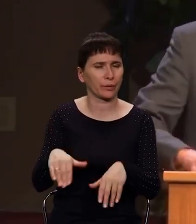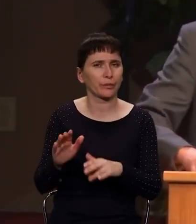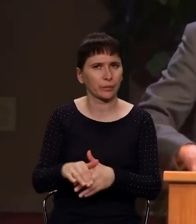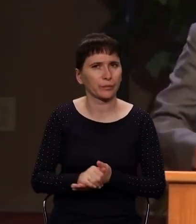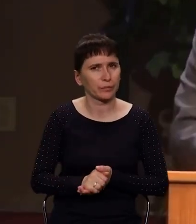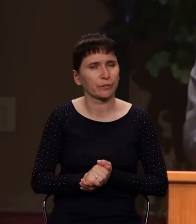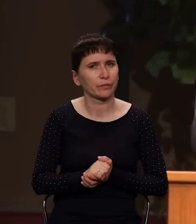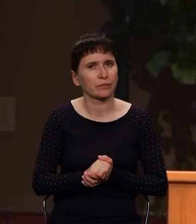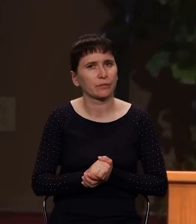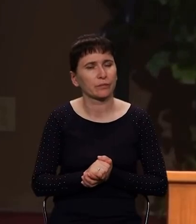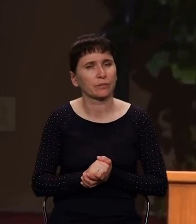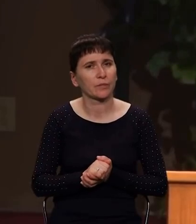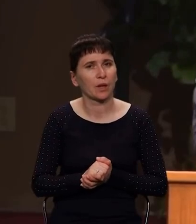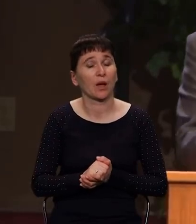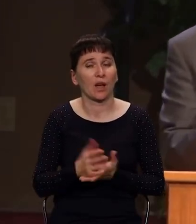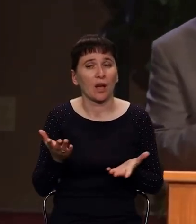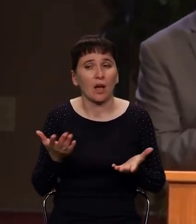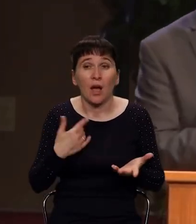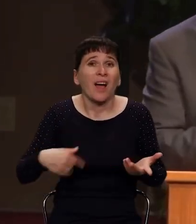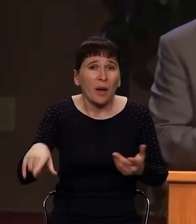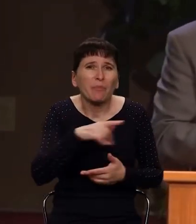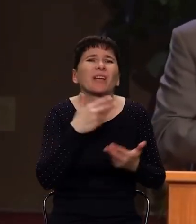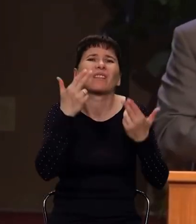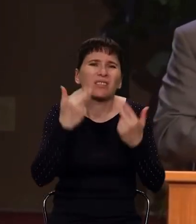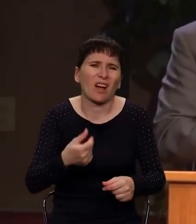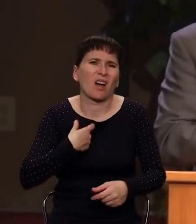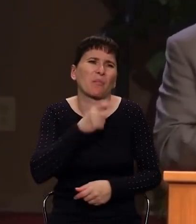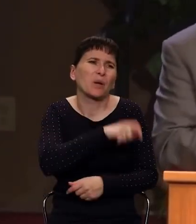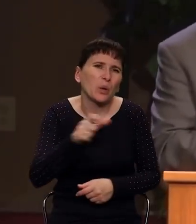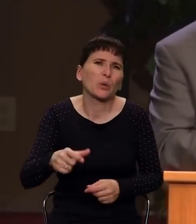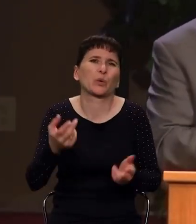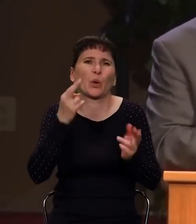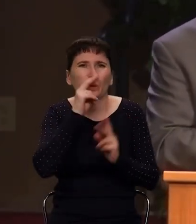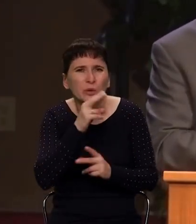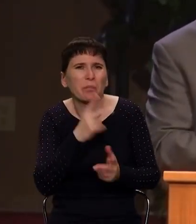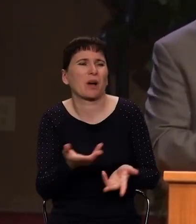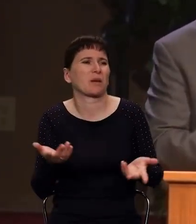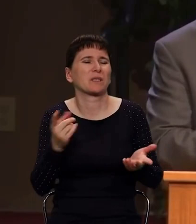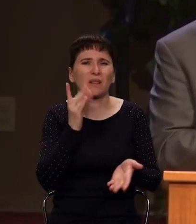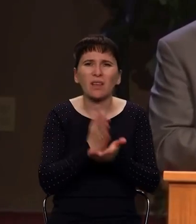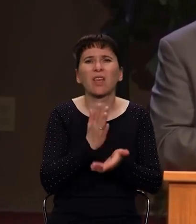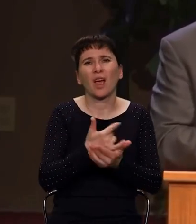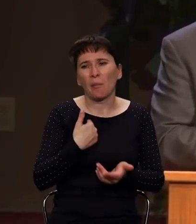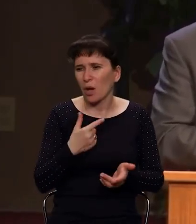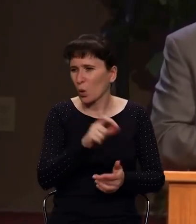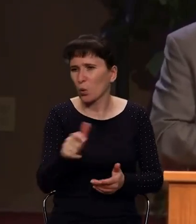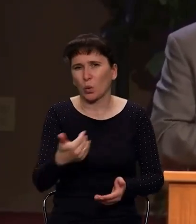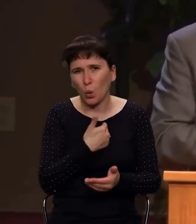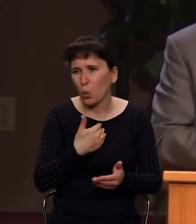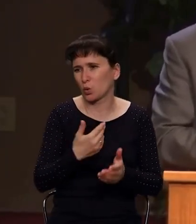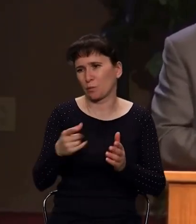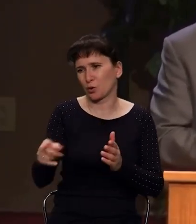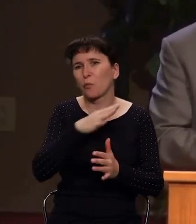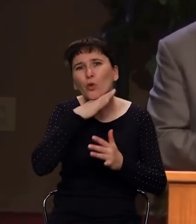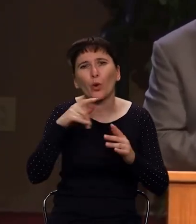А оно происходит, потому что все мы люди. Ведь мы же хотим, чтобы церковь была большая, правда? Ведь мы хотим, чтобы было